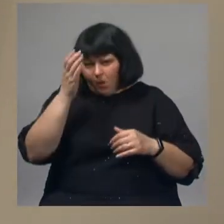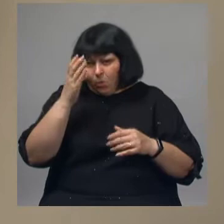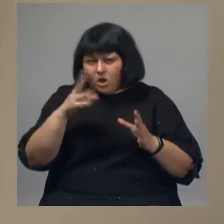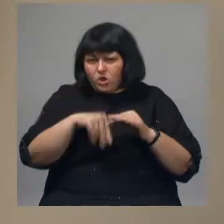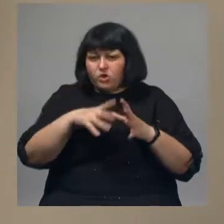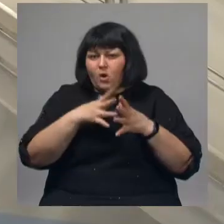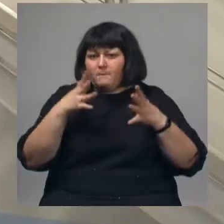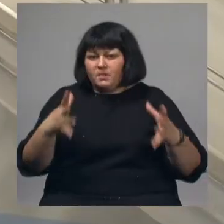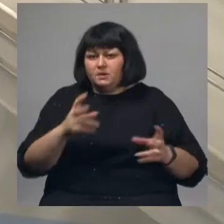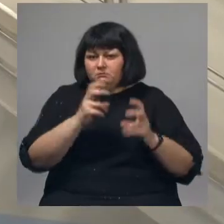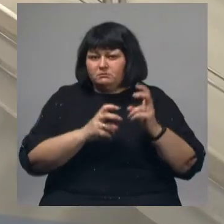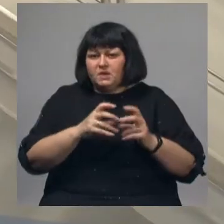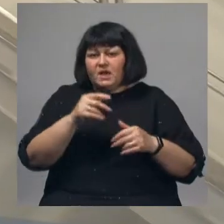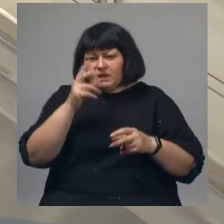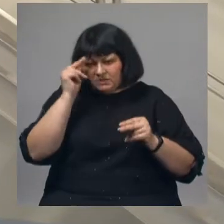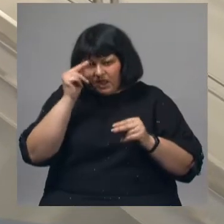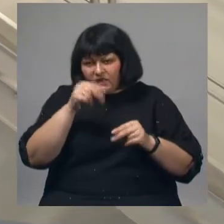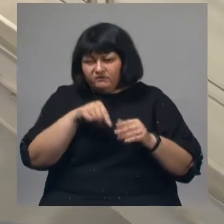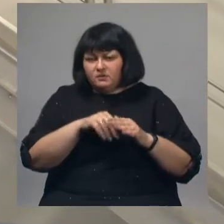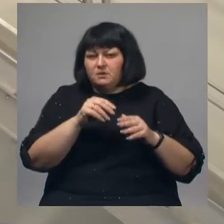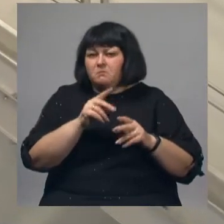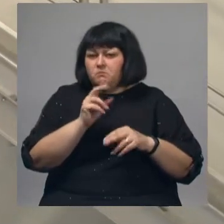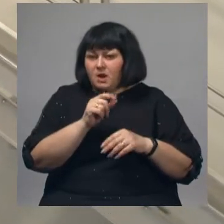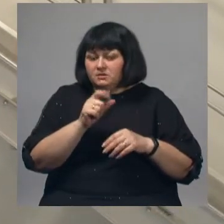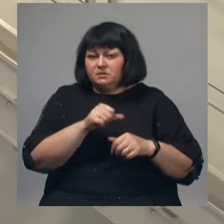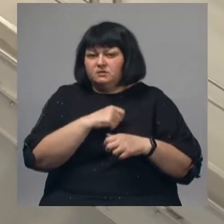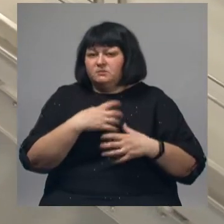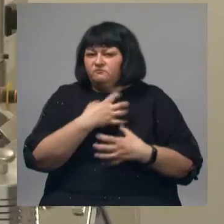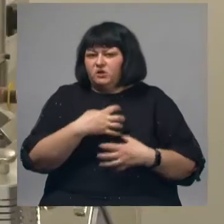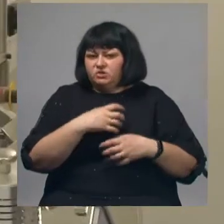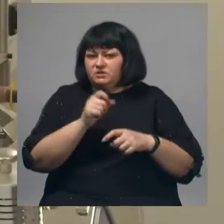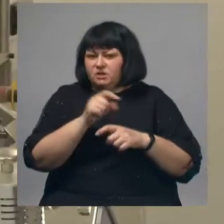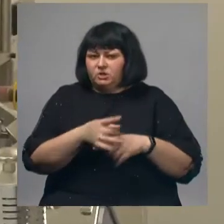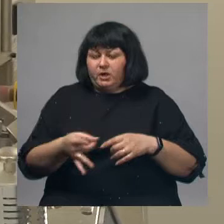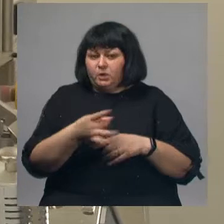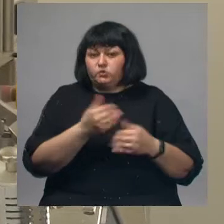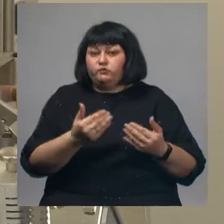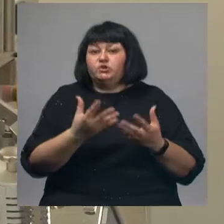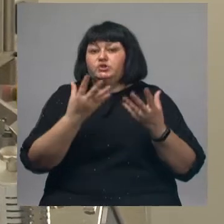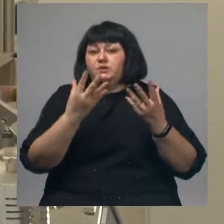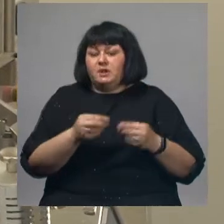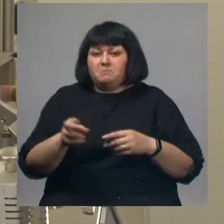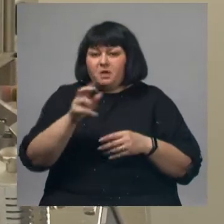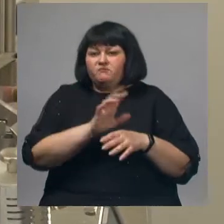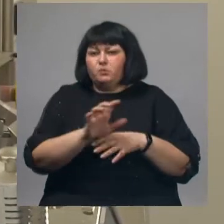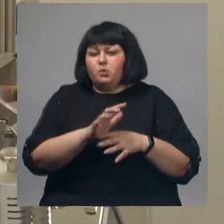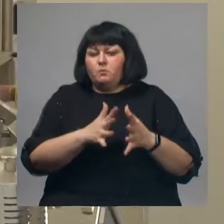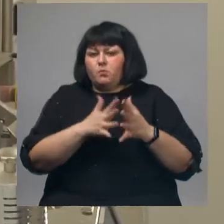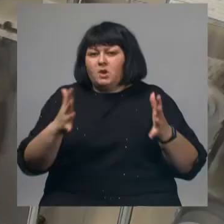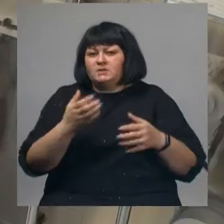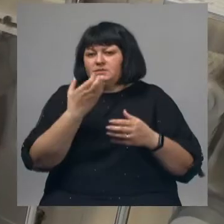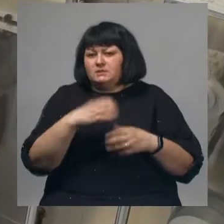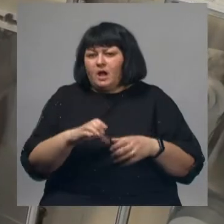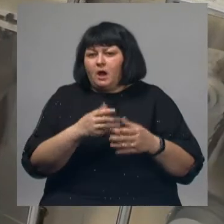производств и исследовательской базы – одна из важнейших задач для региона. На сегодняшний день в Белгороде выпускают более ста